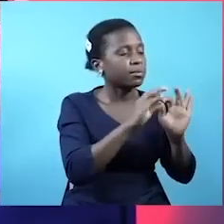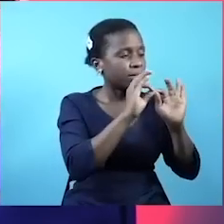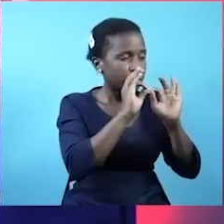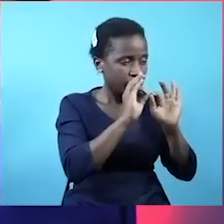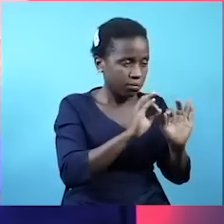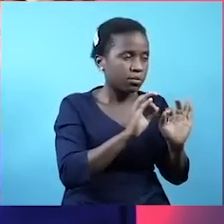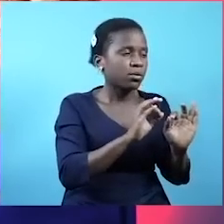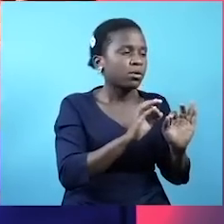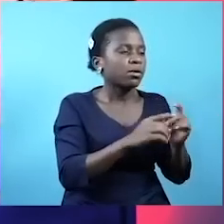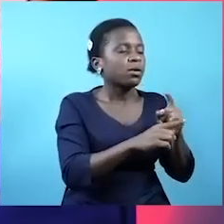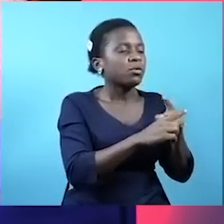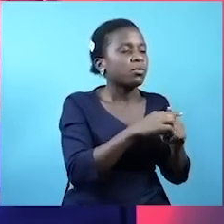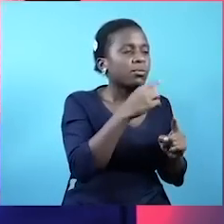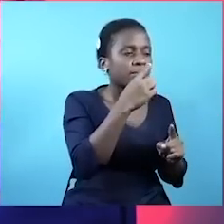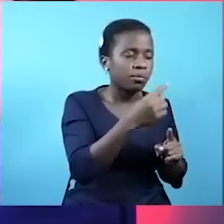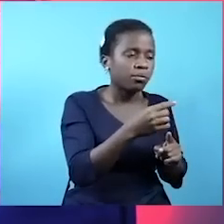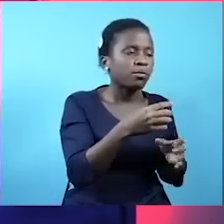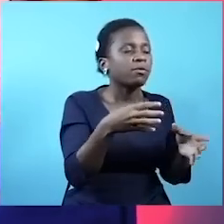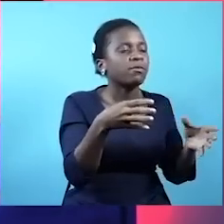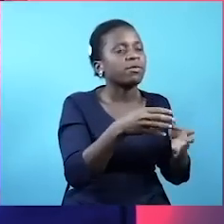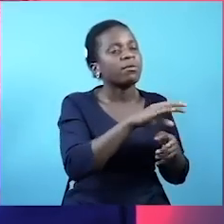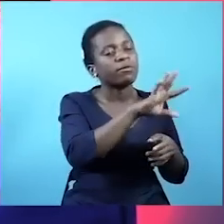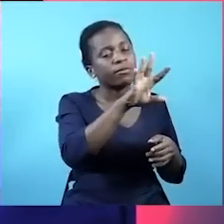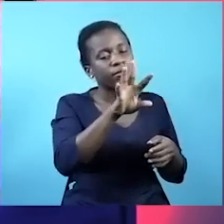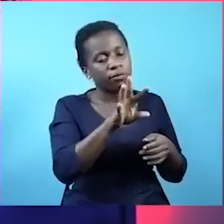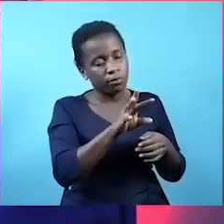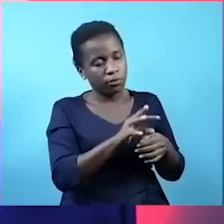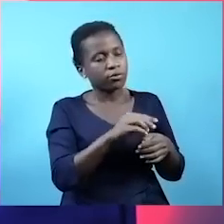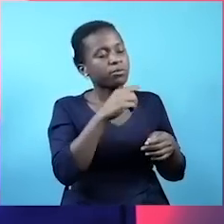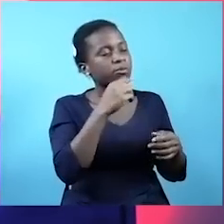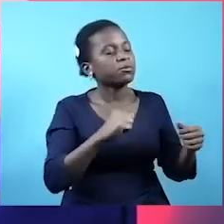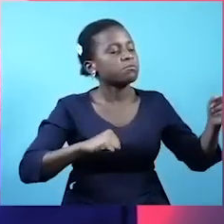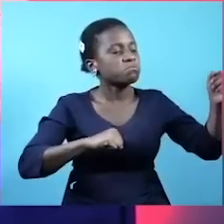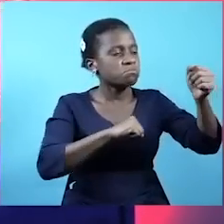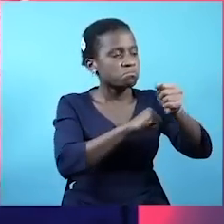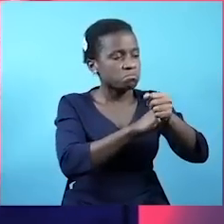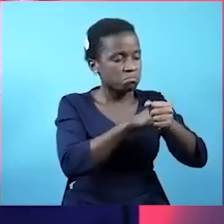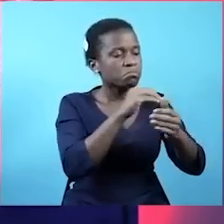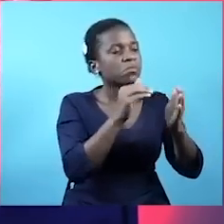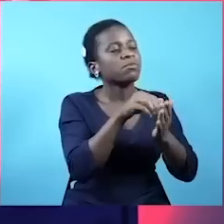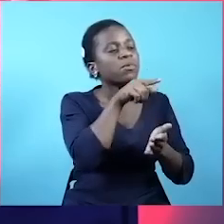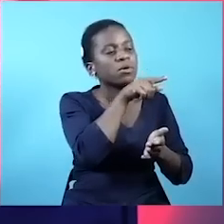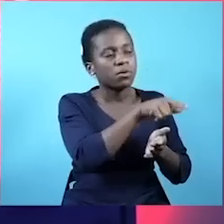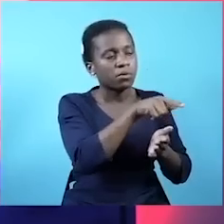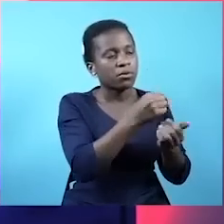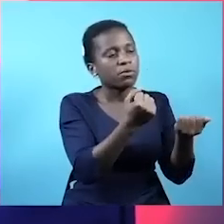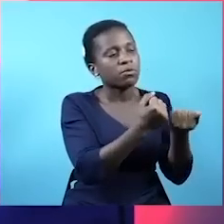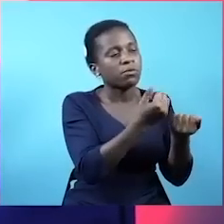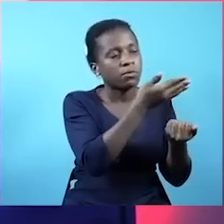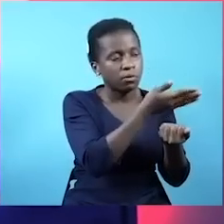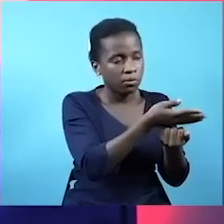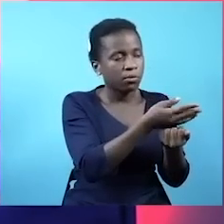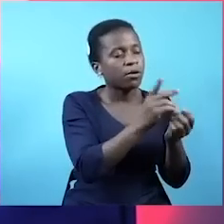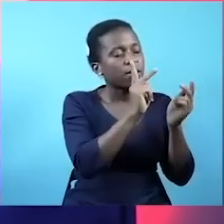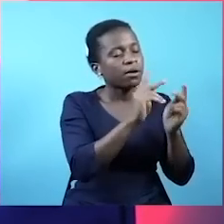Inamana kwa mara ya kwanza. Unaweza mkaona vyama vyote vinafanya kampaini kuiunga mkono. Kama itakuwa nzuri. Kama itakuwa